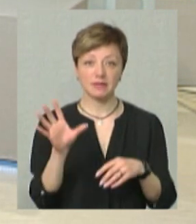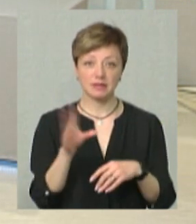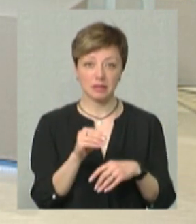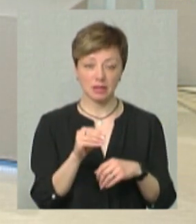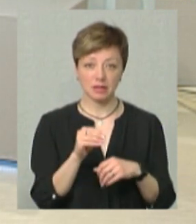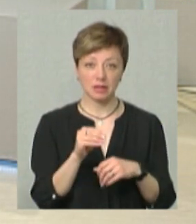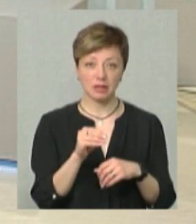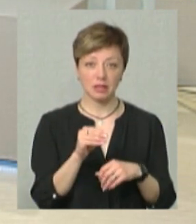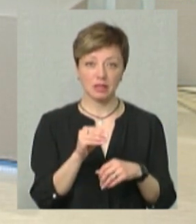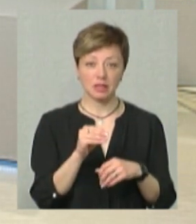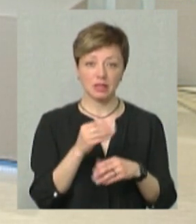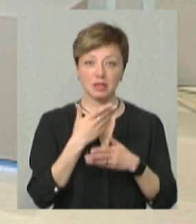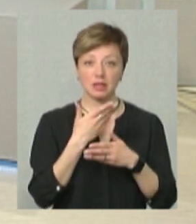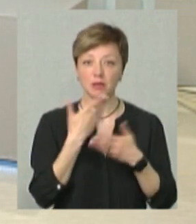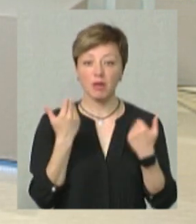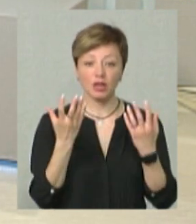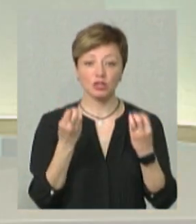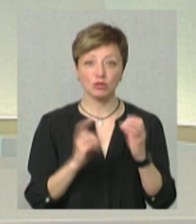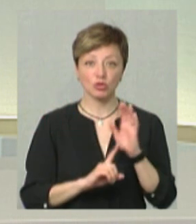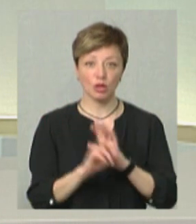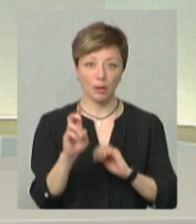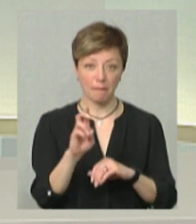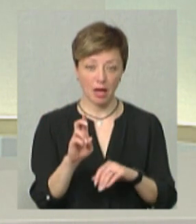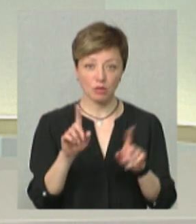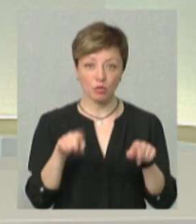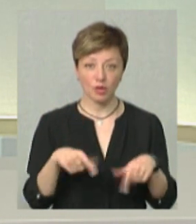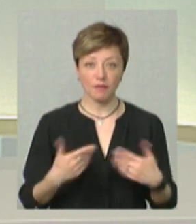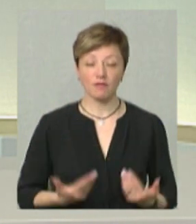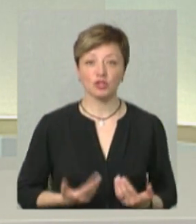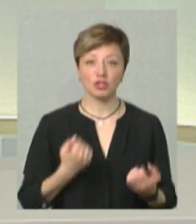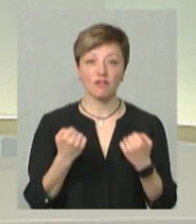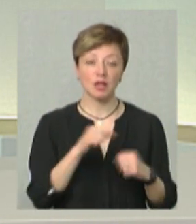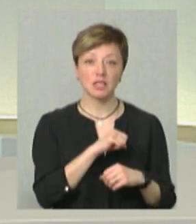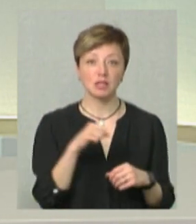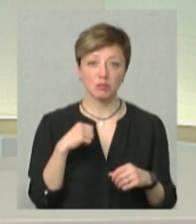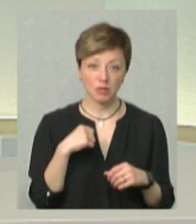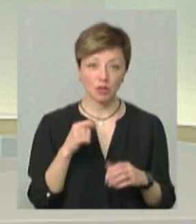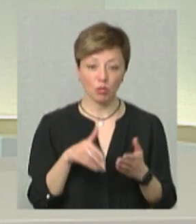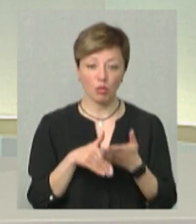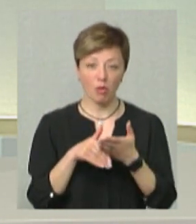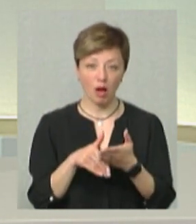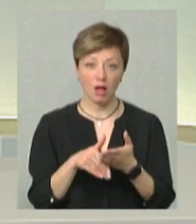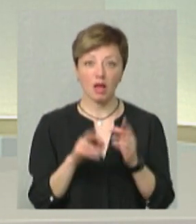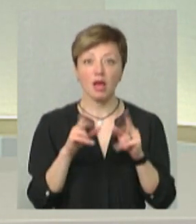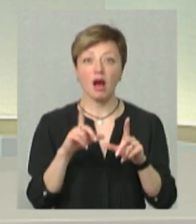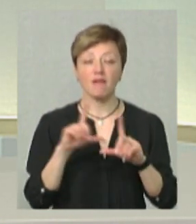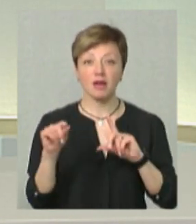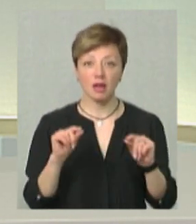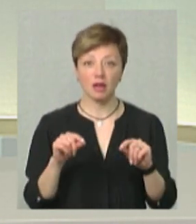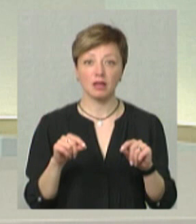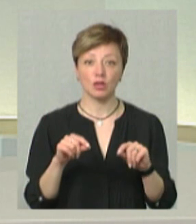немає ще з початку березня. Потім ми виживали самі, але ми допомагали. Як виїхали,